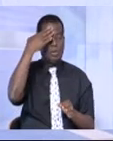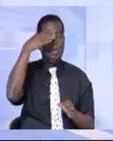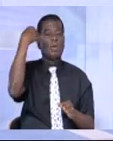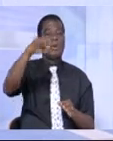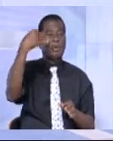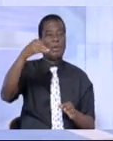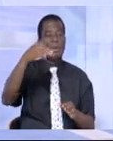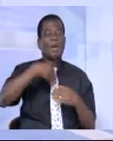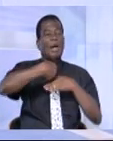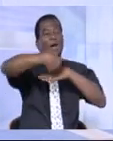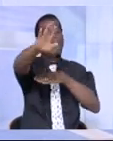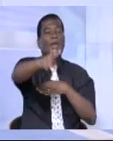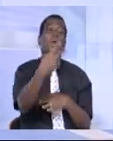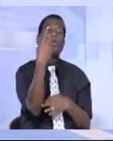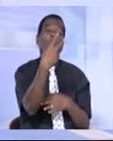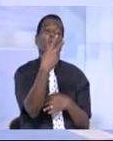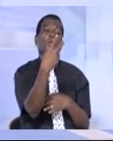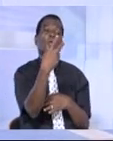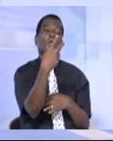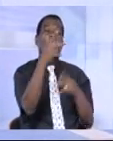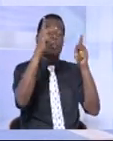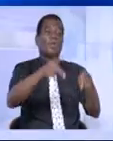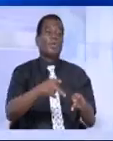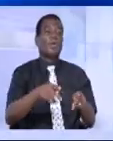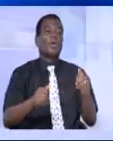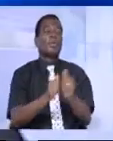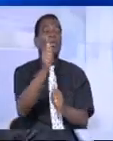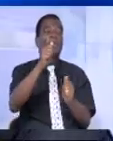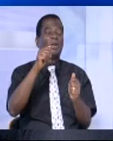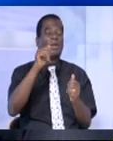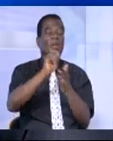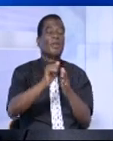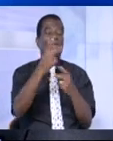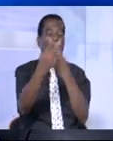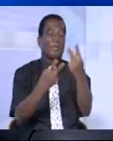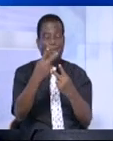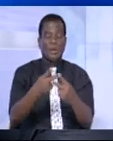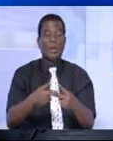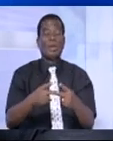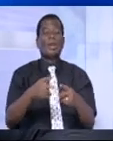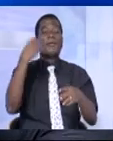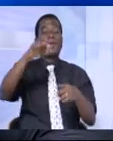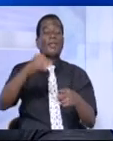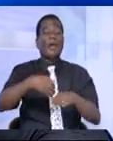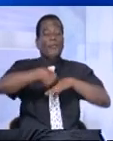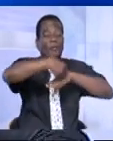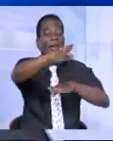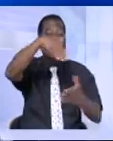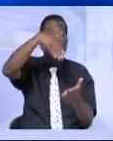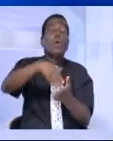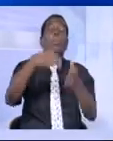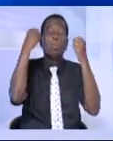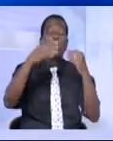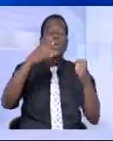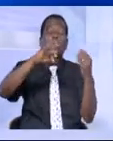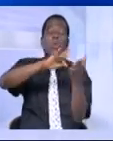France a envoyé deux émissaires. En plus de cette visite, hier, le pays a livré à la Côte d'Ivoire plusieurs lots de médicaments et